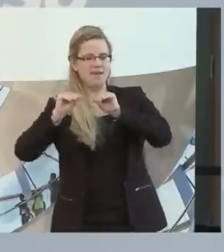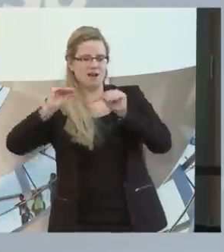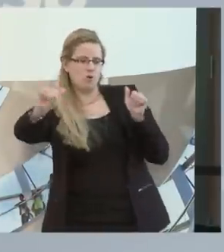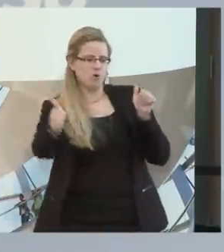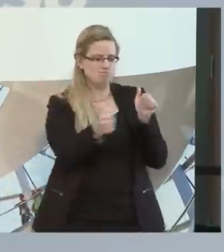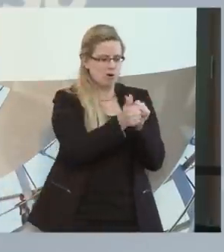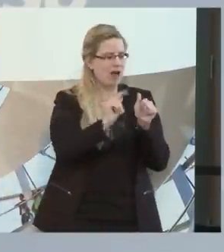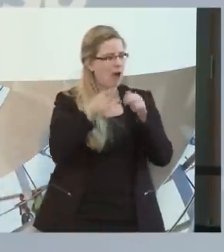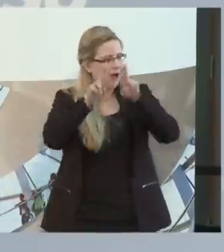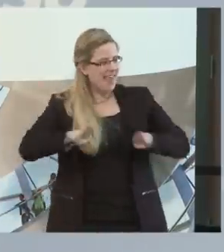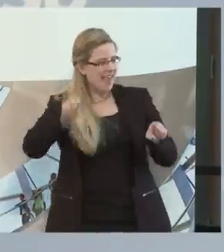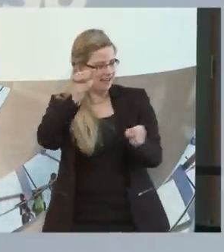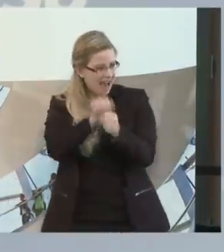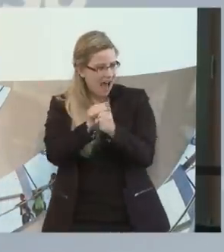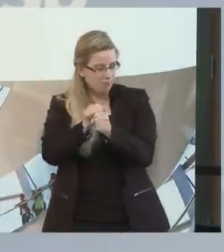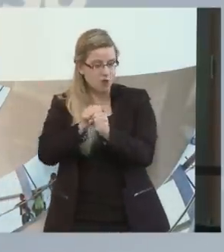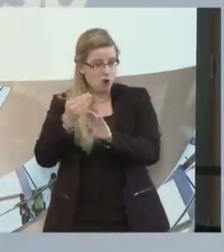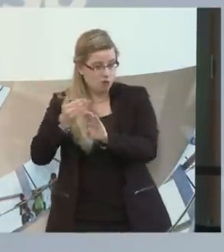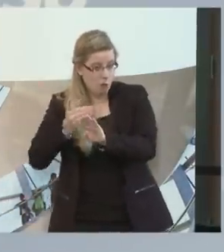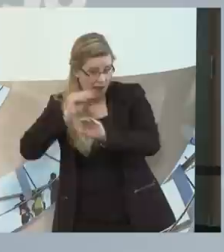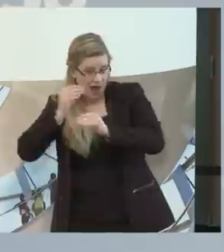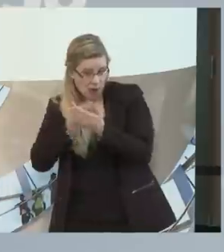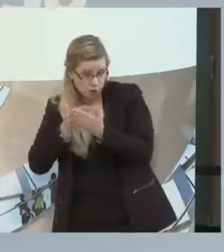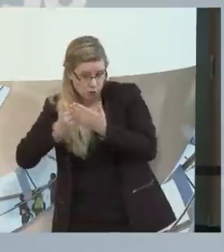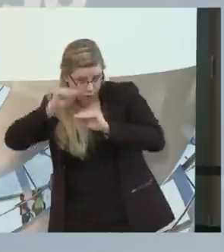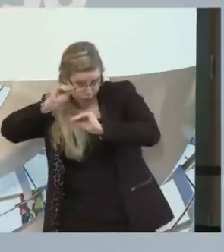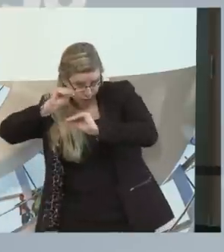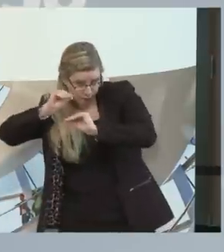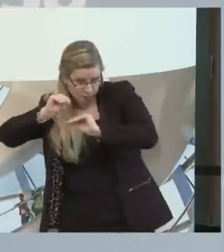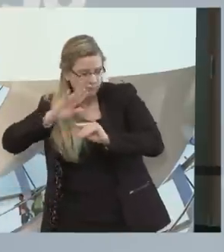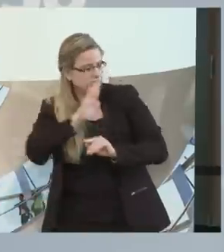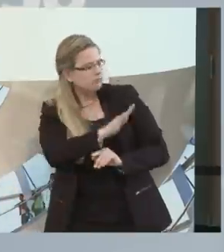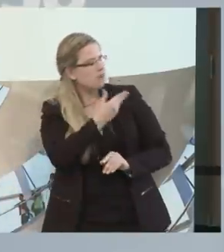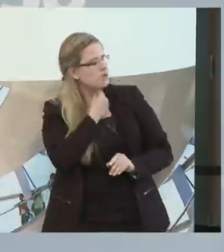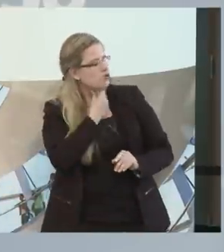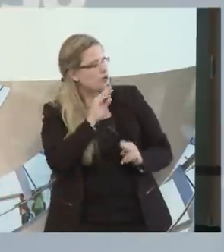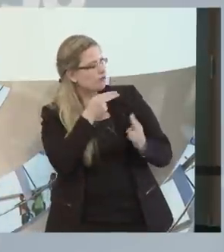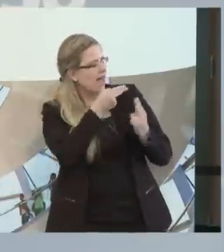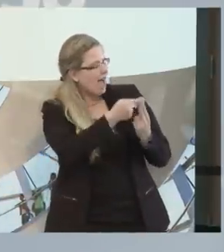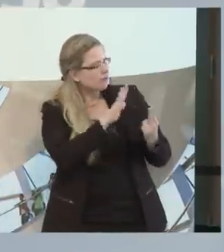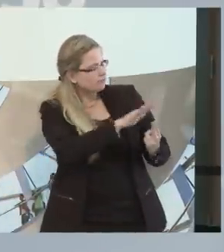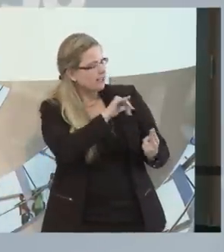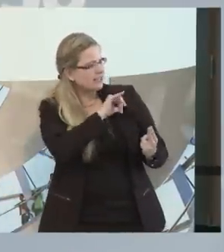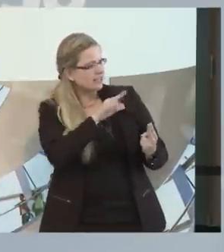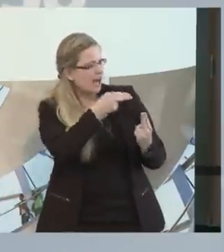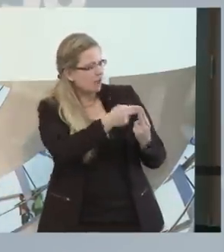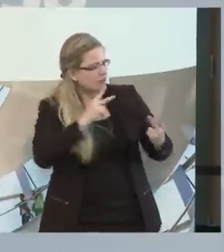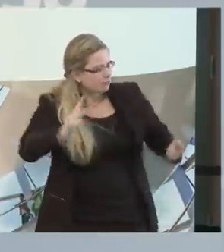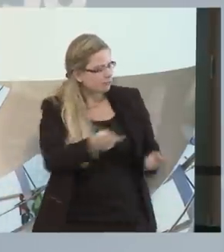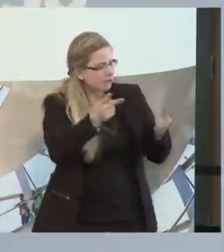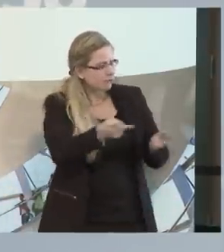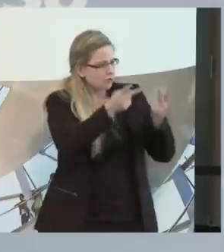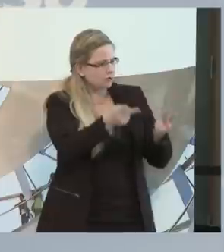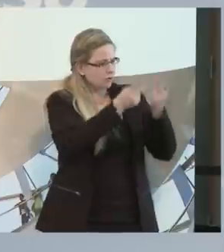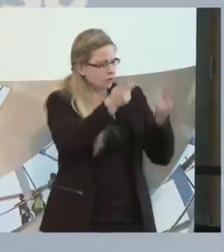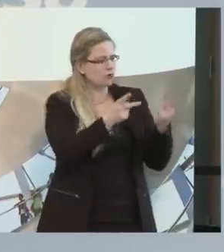Ehrenamtliche, die gut ausgebildet sind, die jeweils nach den Bedürfnissen, nach den Schwachpunkten, nach den Interessen mit diesen sechs Jugendlichen